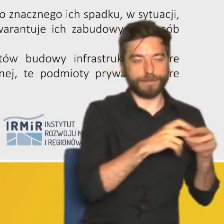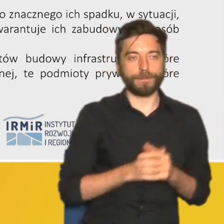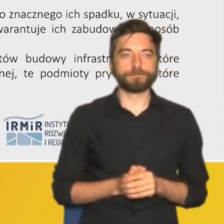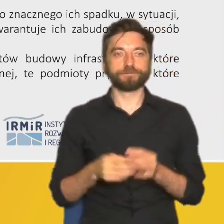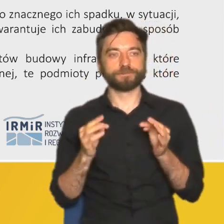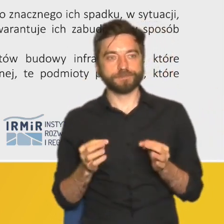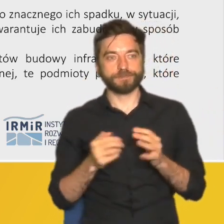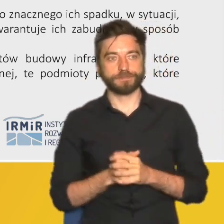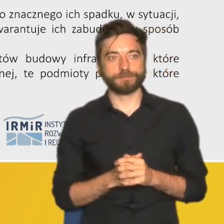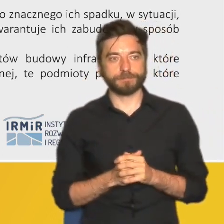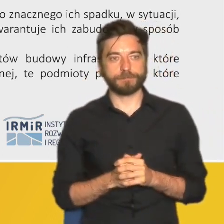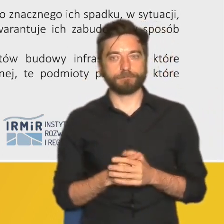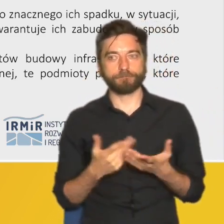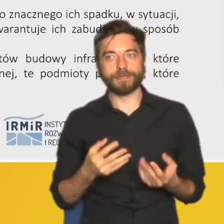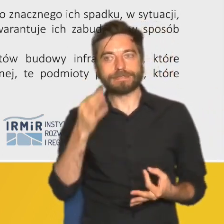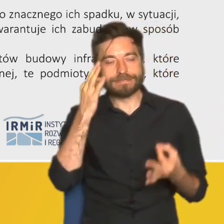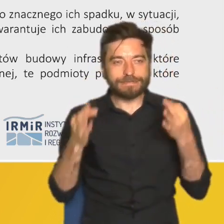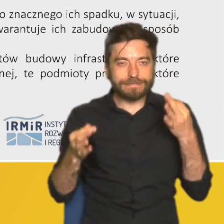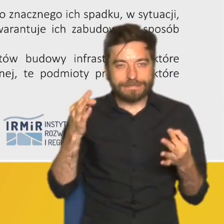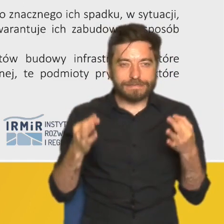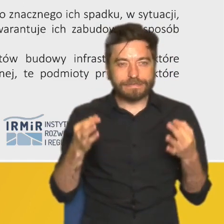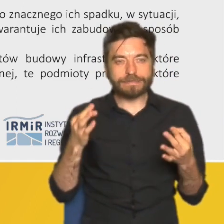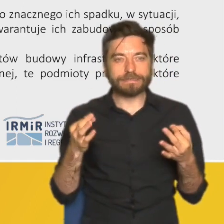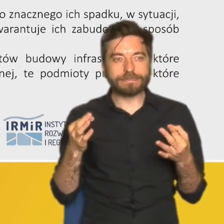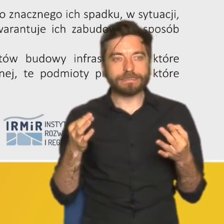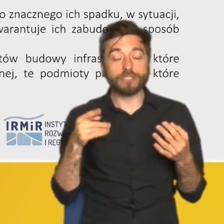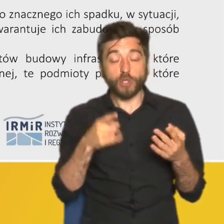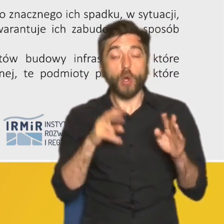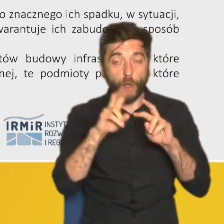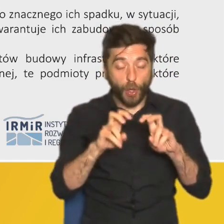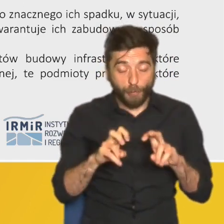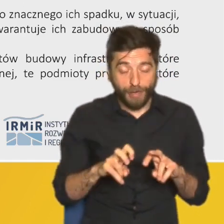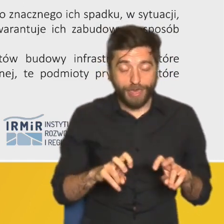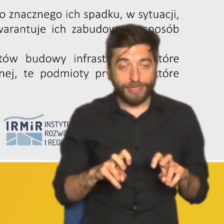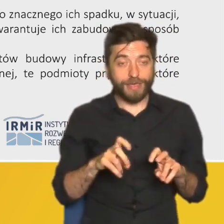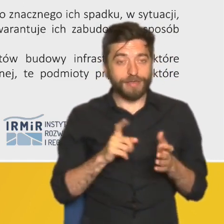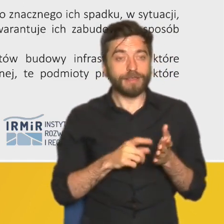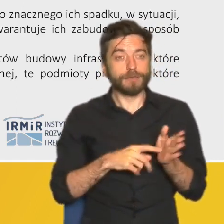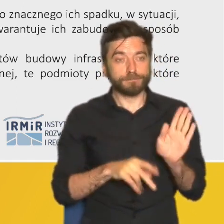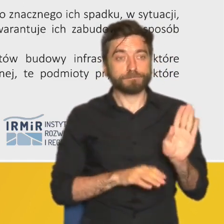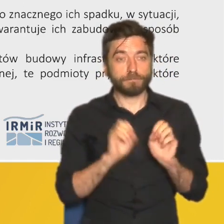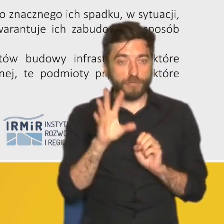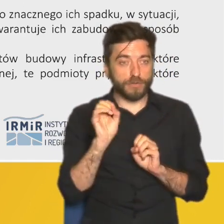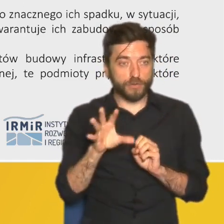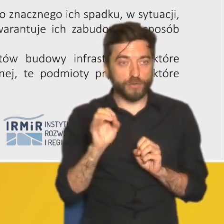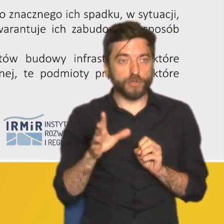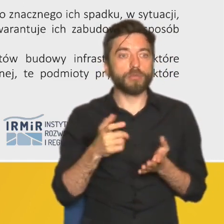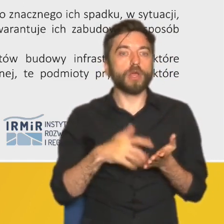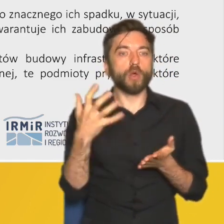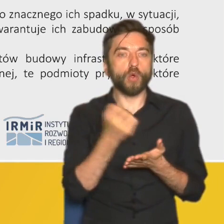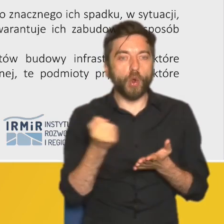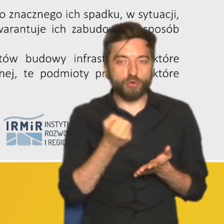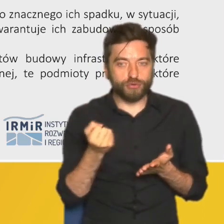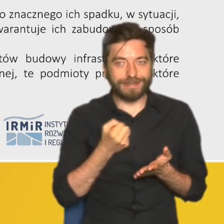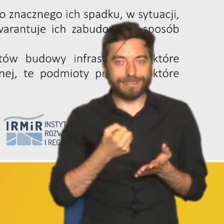jak zastanawialiśmy się nad aha i to są badania które ja tutaj prezentuję z których korzystaliśmy